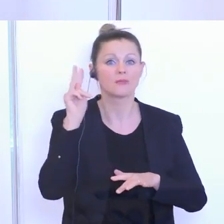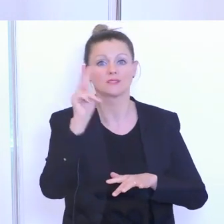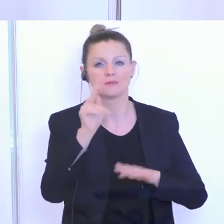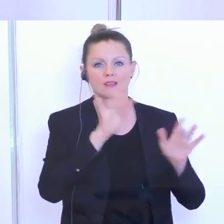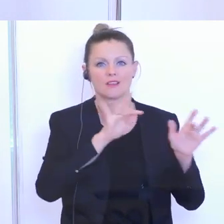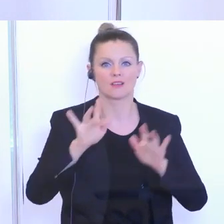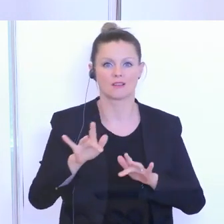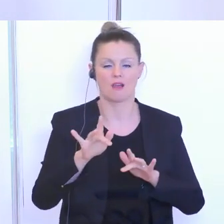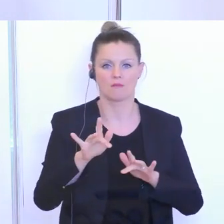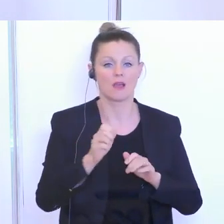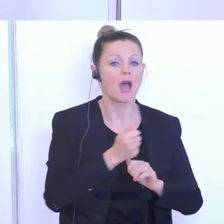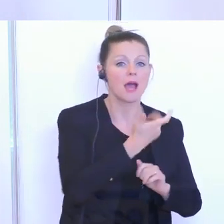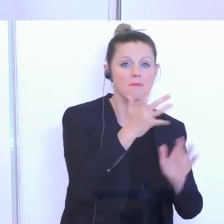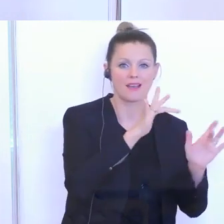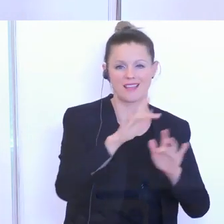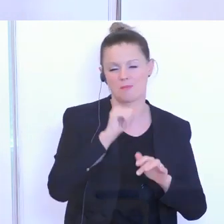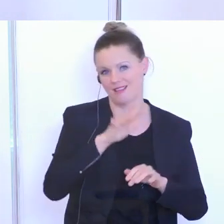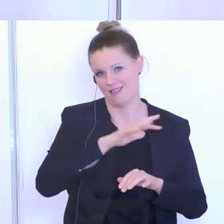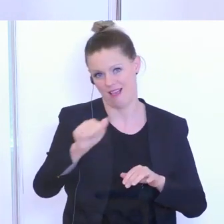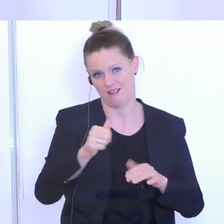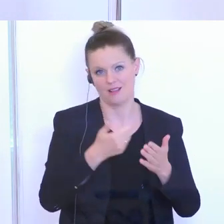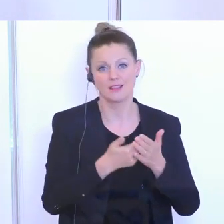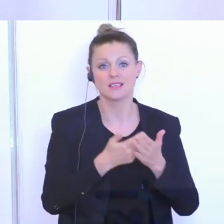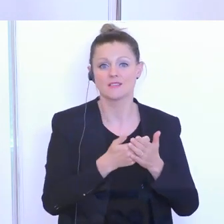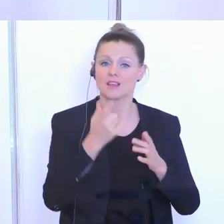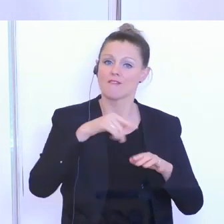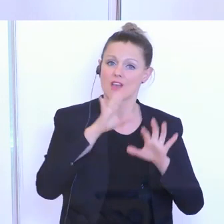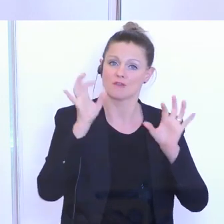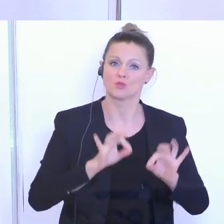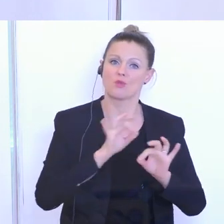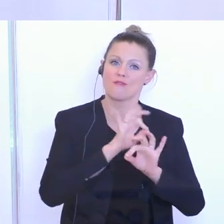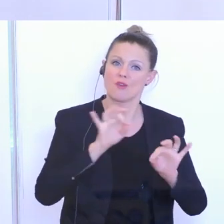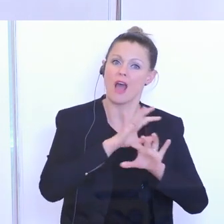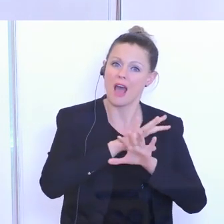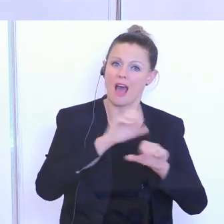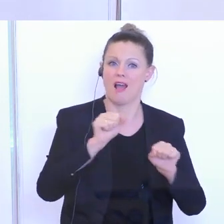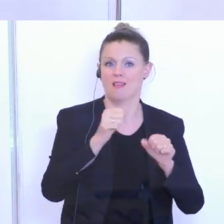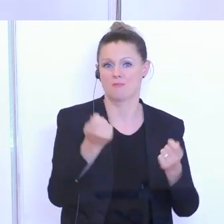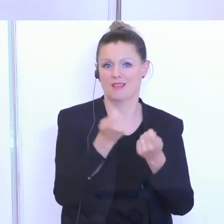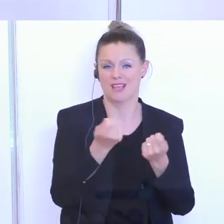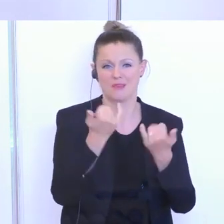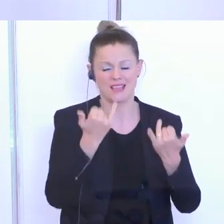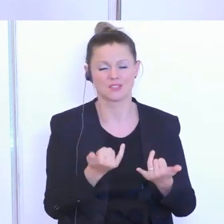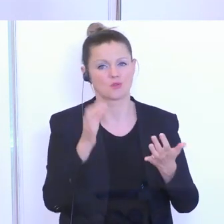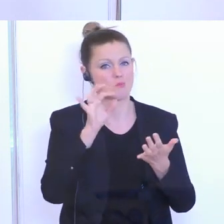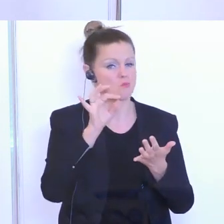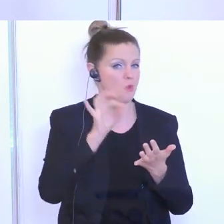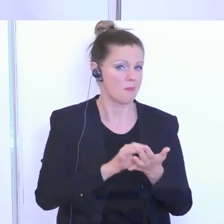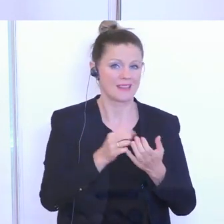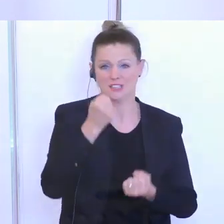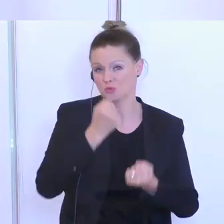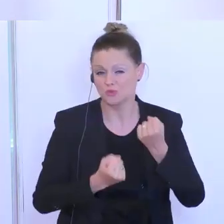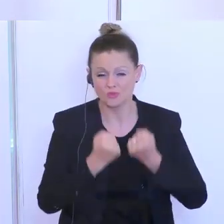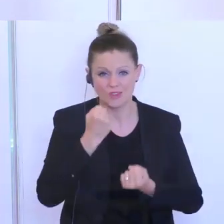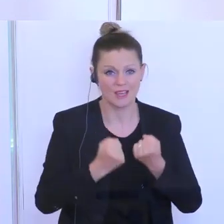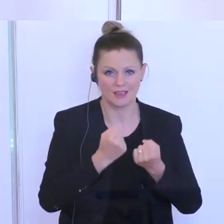aber zurzeit halt nicht alle. Und wir werden auch gemeinsam versuchen, an der Perspektive für die Betriebe zu arbeiten, die zurzeit ohne Perspektive sind, weil sie